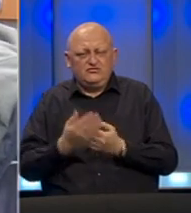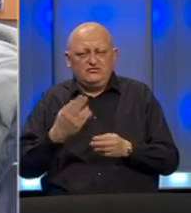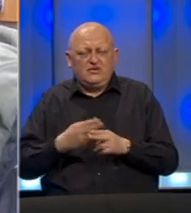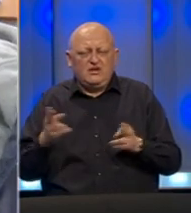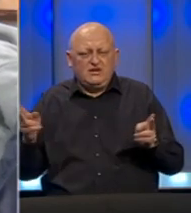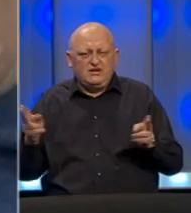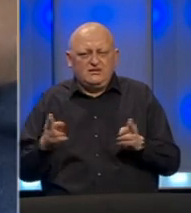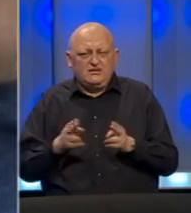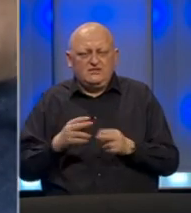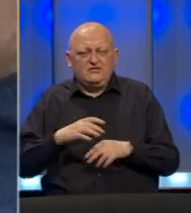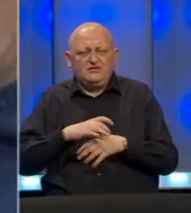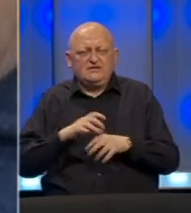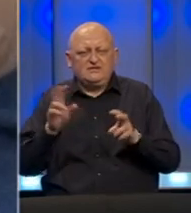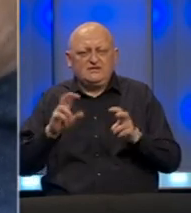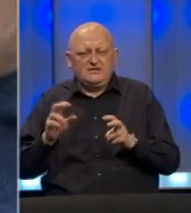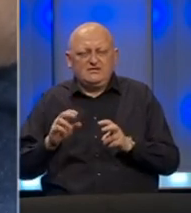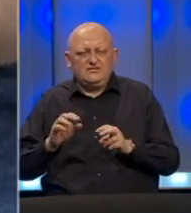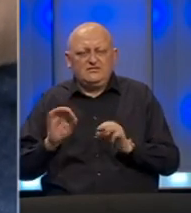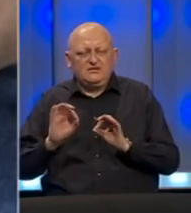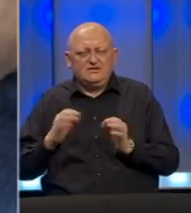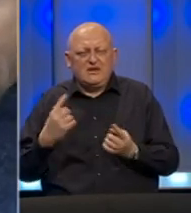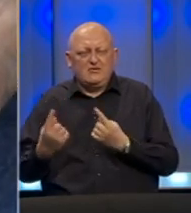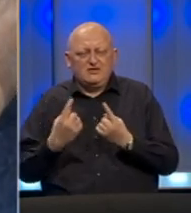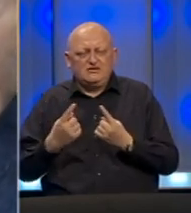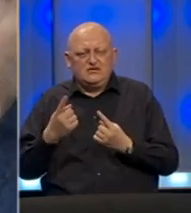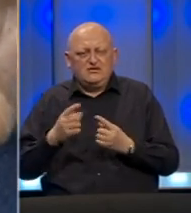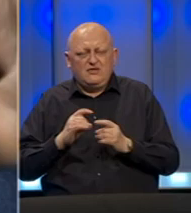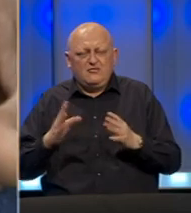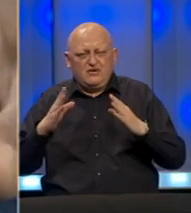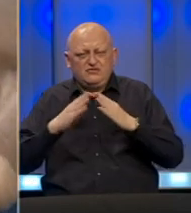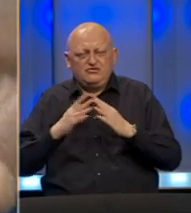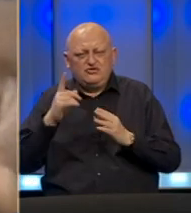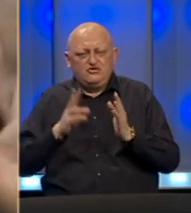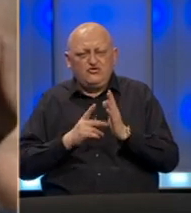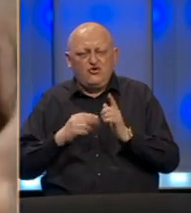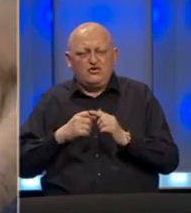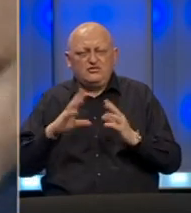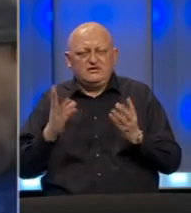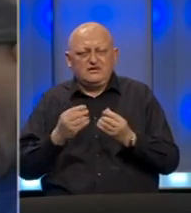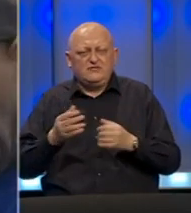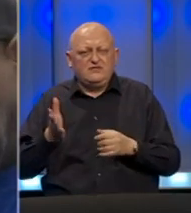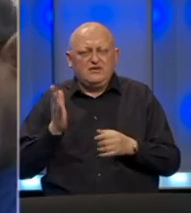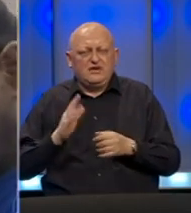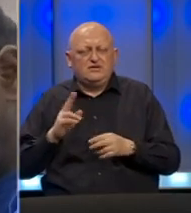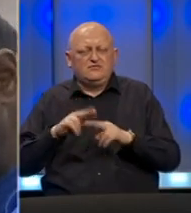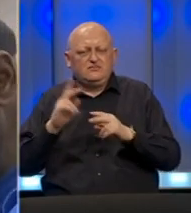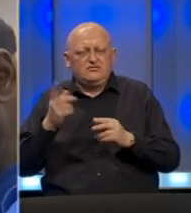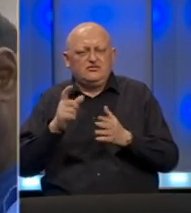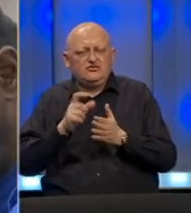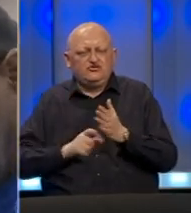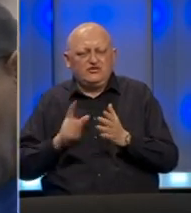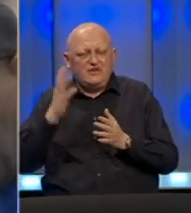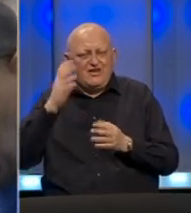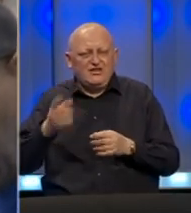smanjuje i da se zdravstveni sistem stabilizirao. Ovim beskućnicima u New Yorku zajedno sa gradskim hitnim službama pomažu članovi